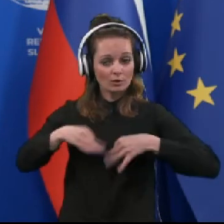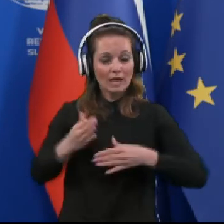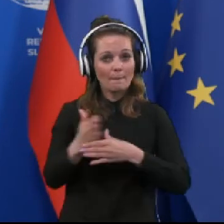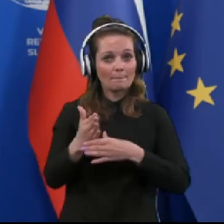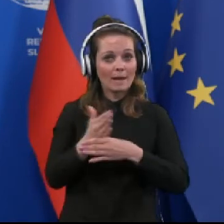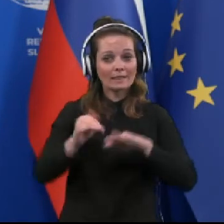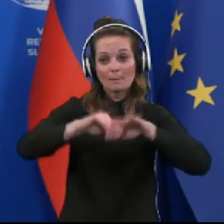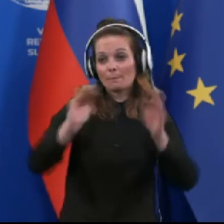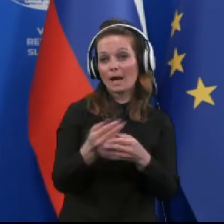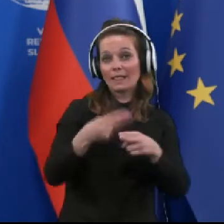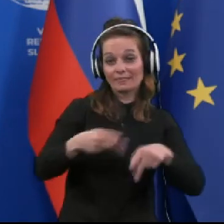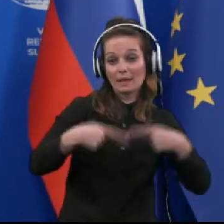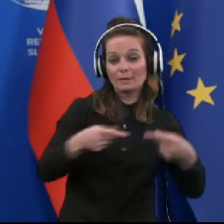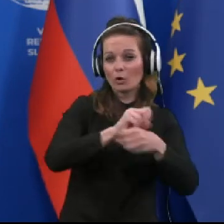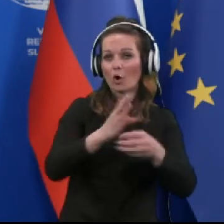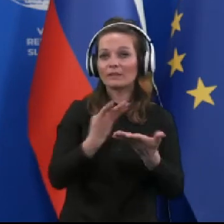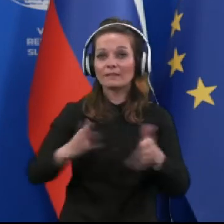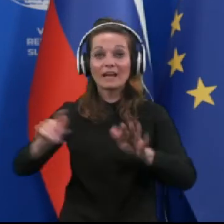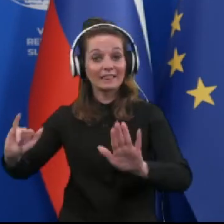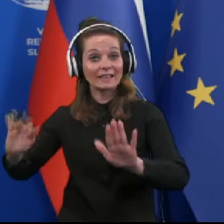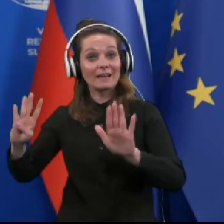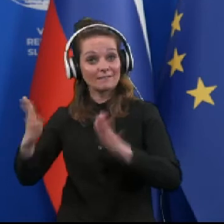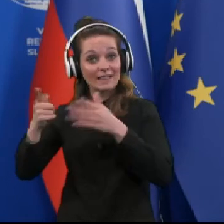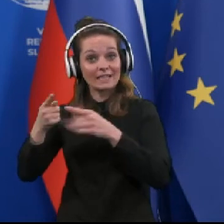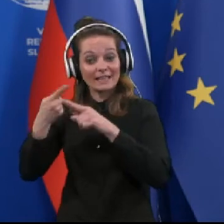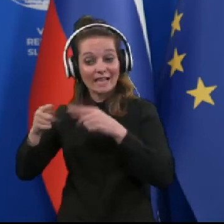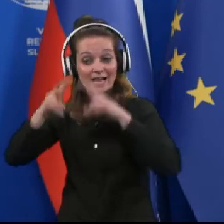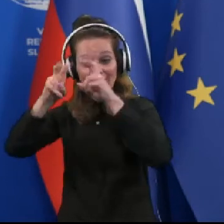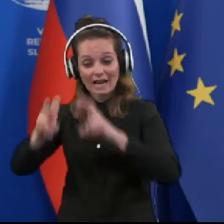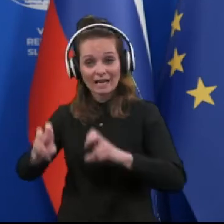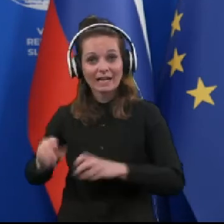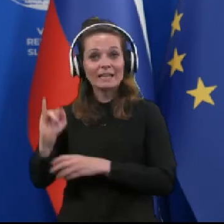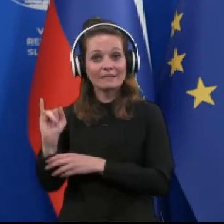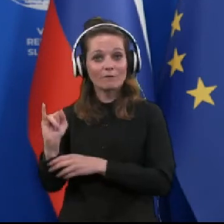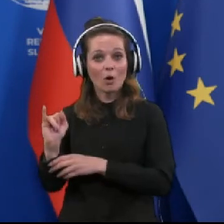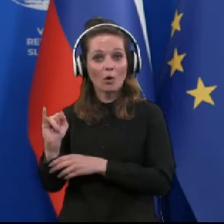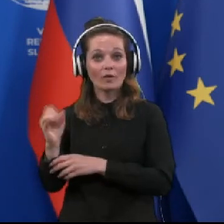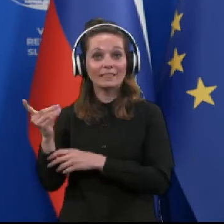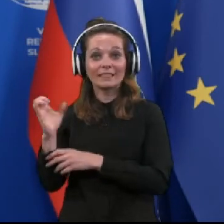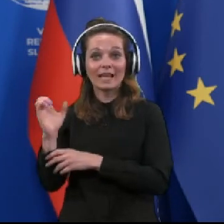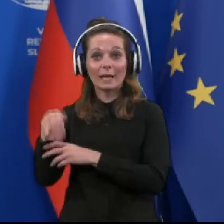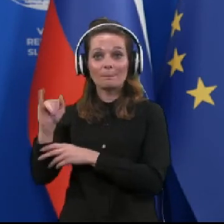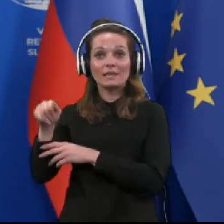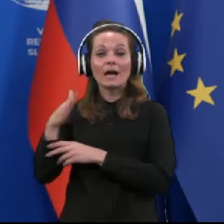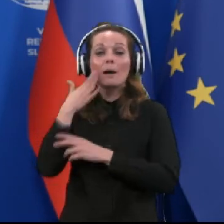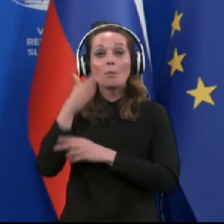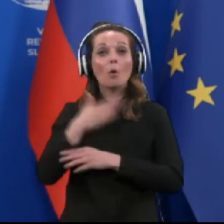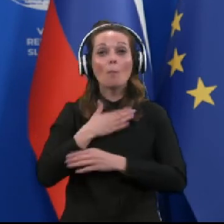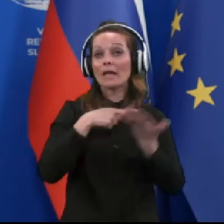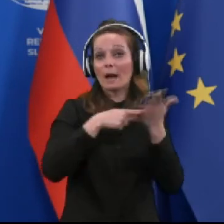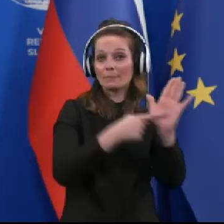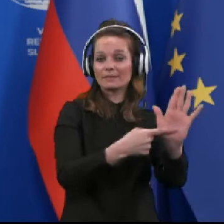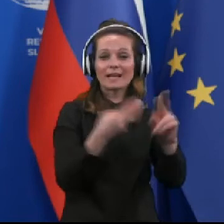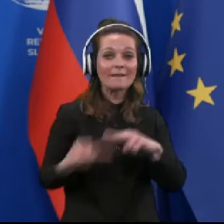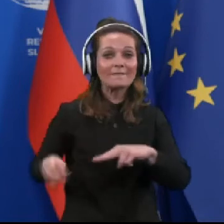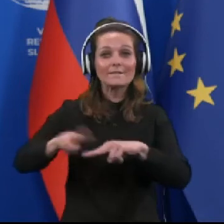COVID-19. V 9. valu raziskave pa infodemija. Zato bo v moji predstavitvi nekaj